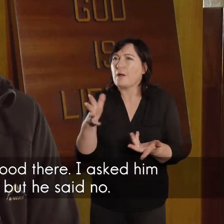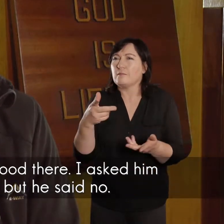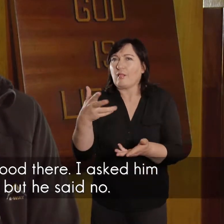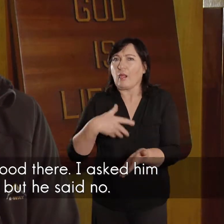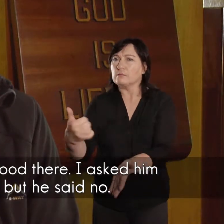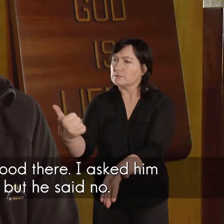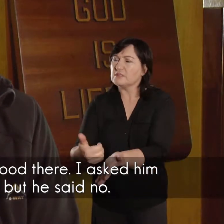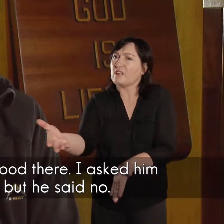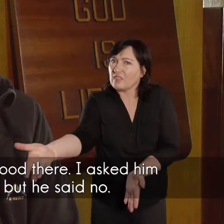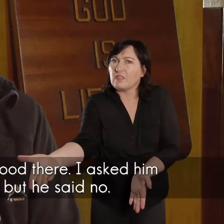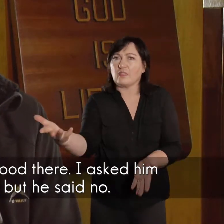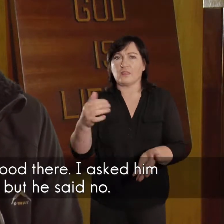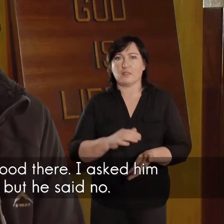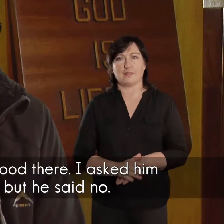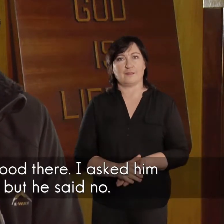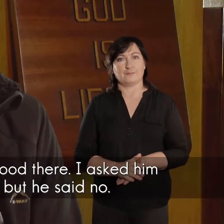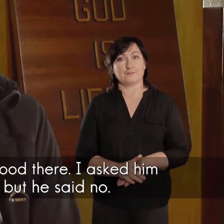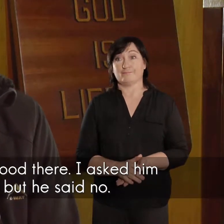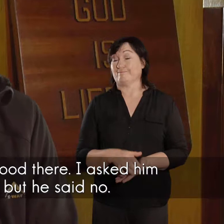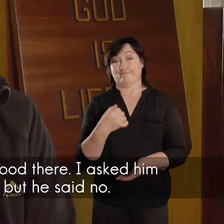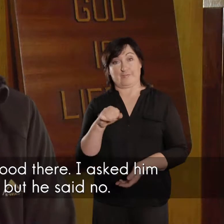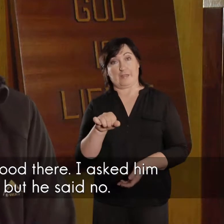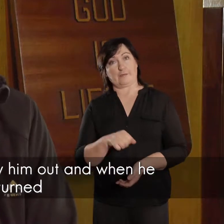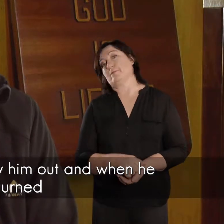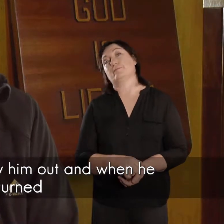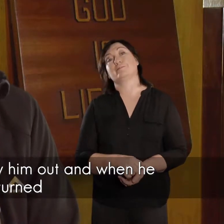staan, ek het die oom gevraag, wil jy in my eers gaan sit nie, nie,